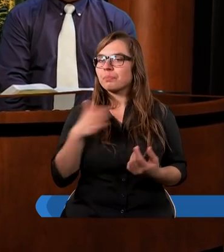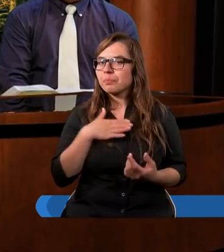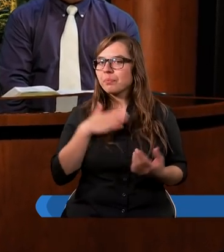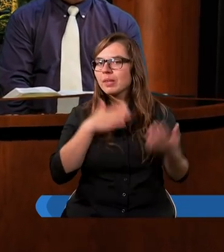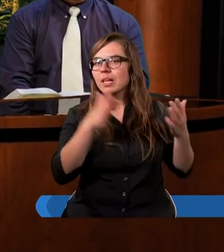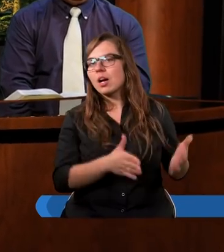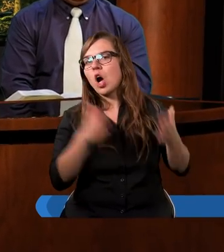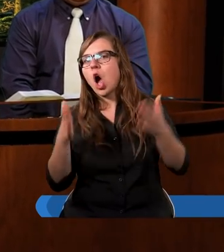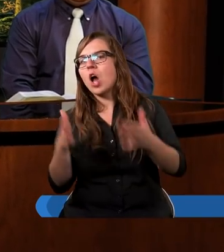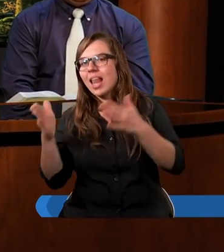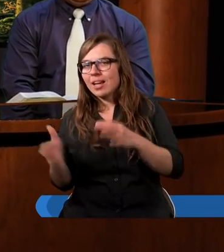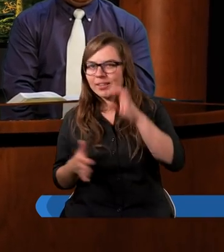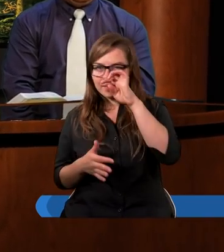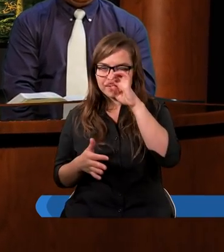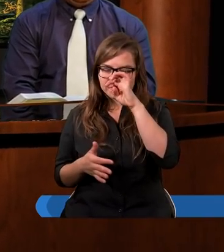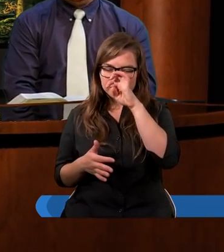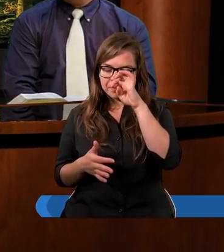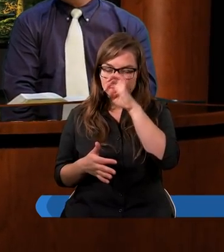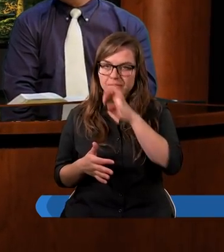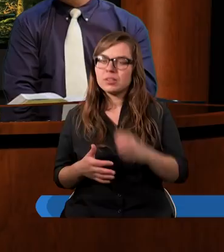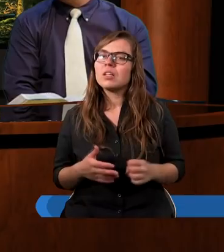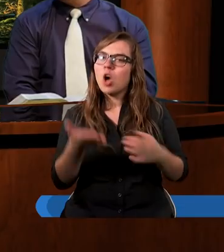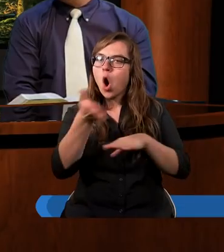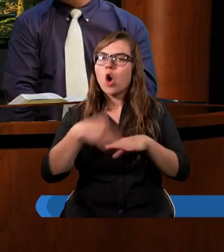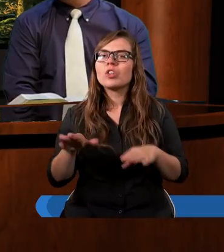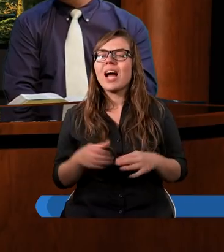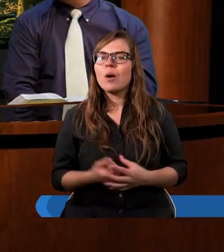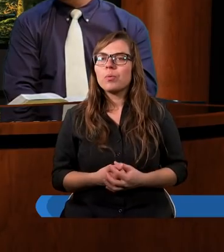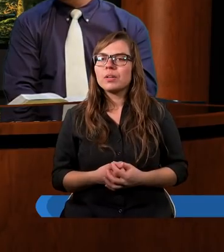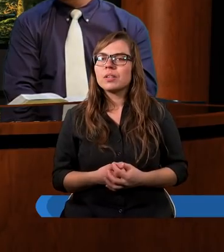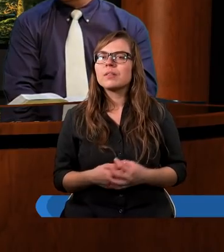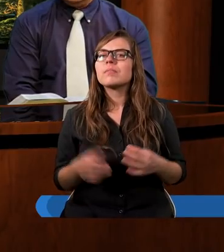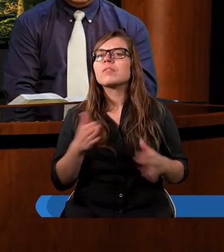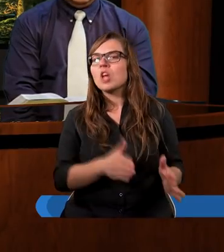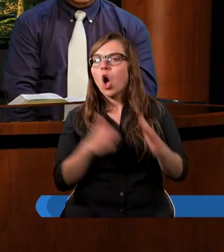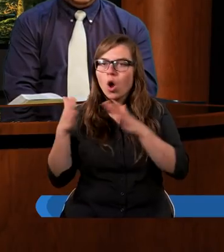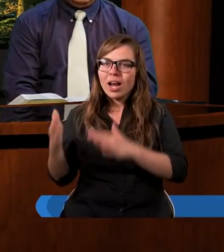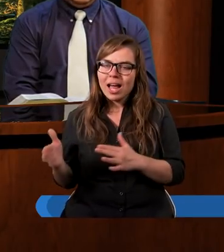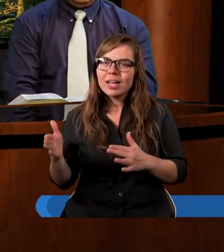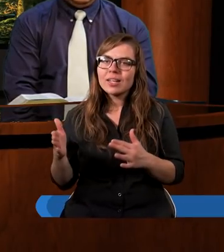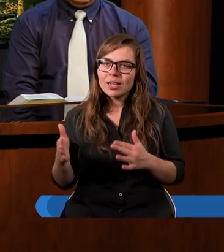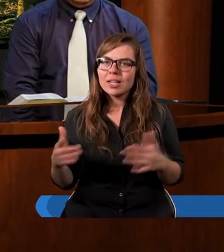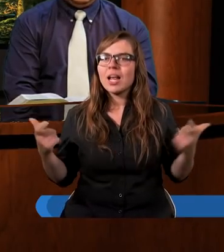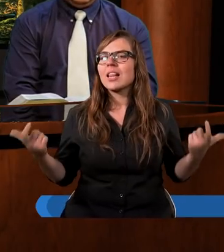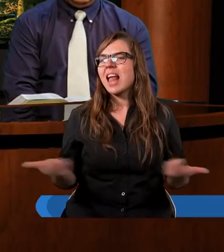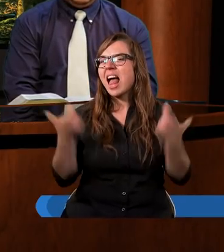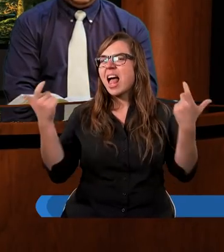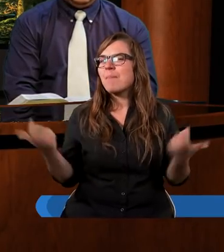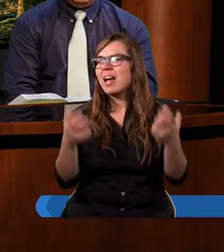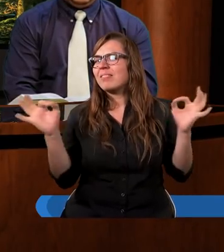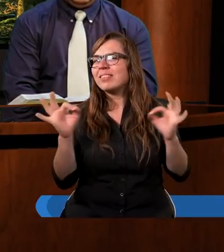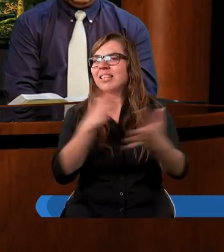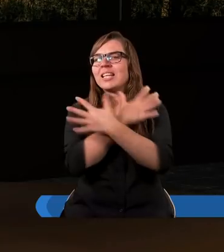w kolejnych rozdziałach kolejne niebezpieczne czy